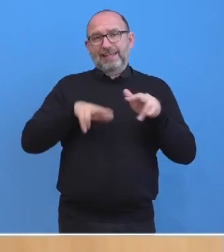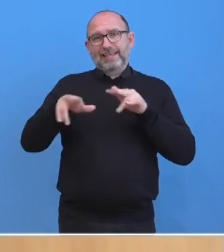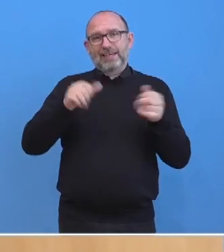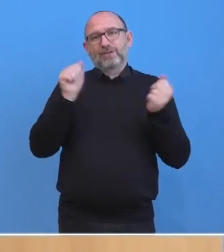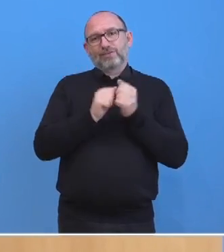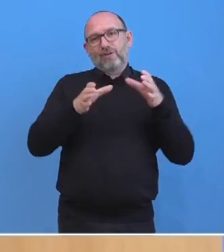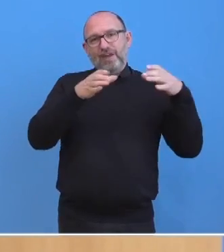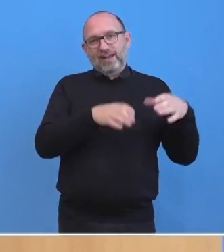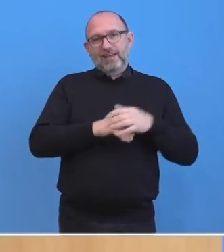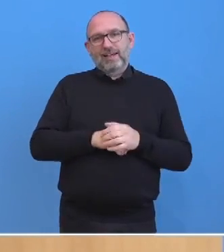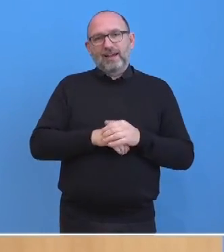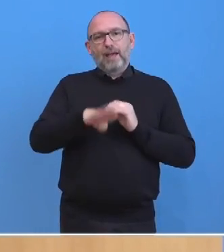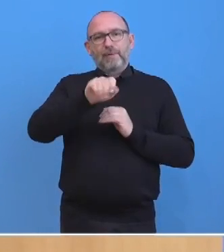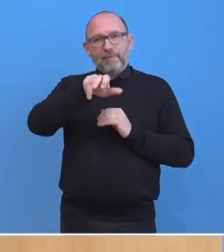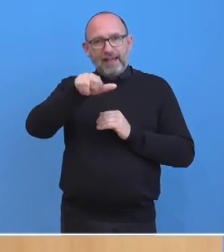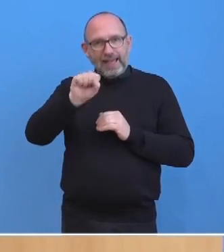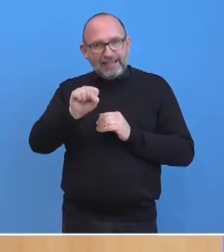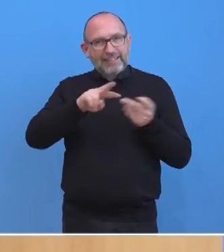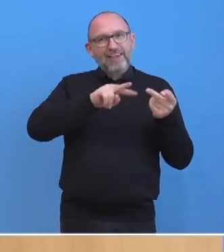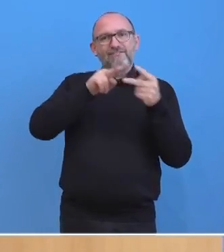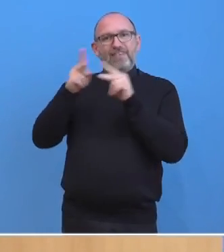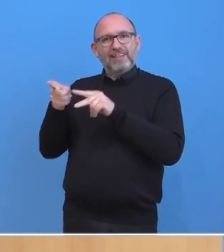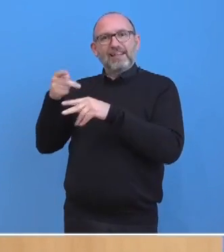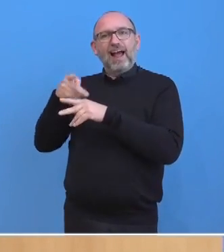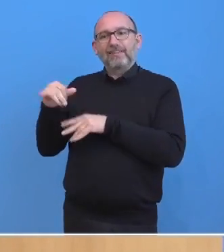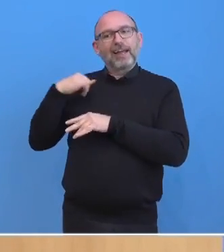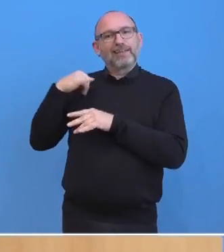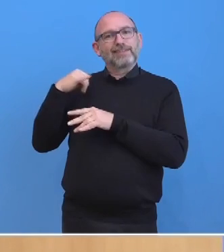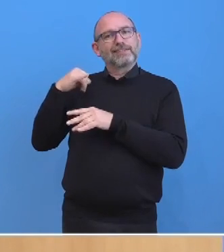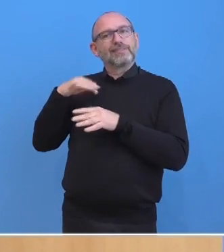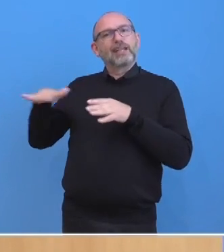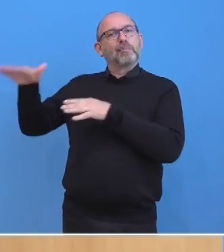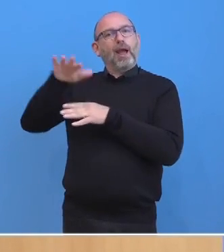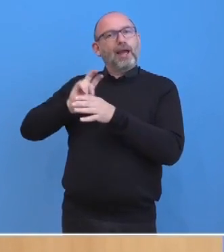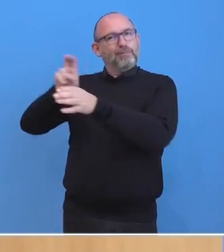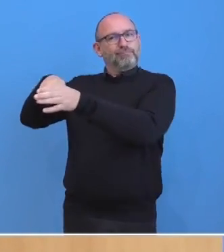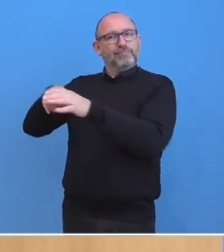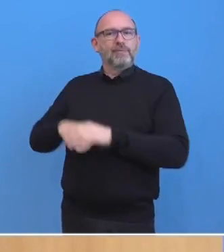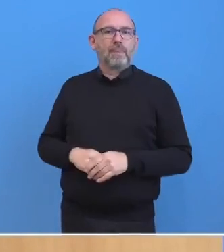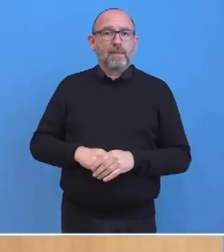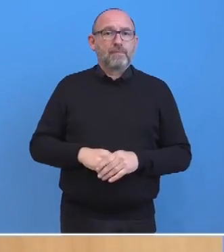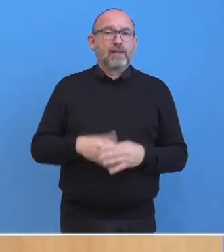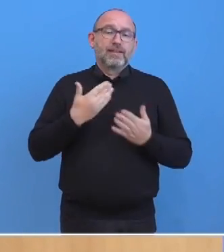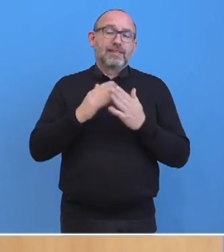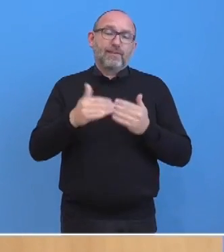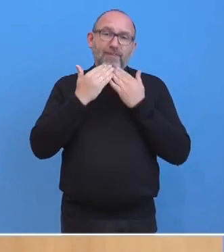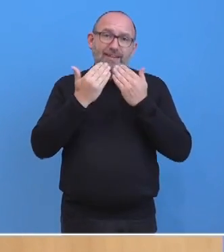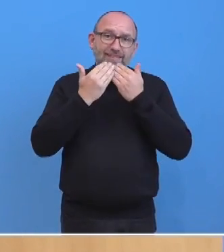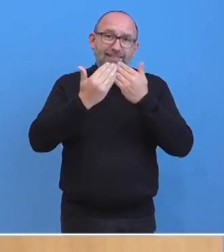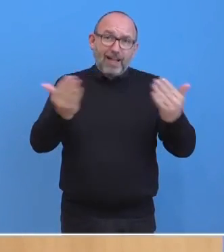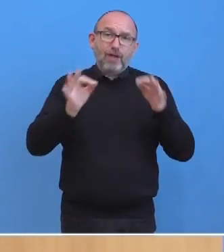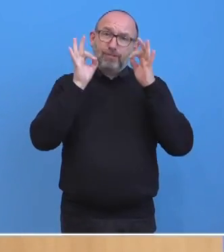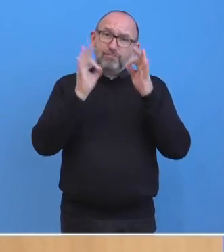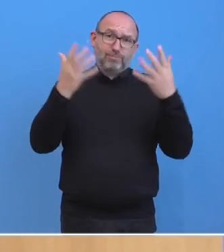wechsle innerhalb des BMAS in eine andere interessante Position. Ich danke Ihnen für gute